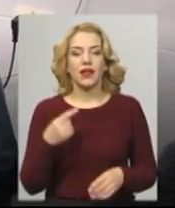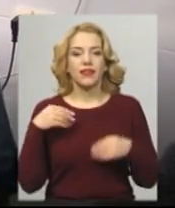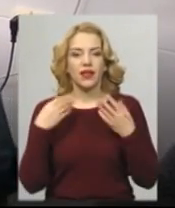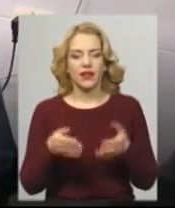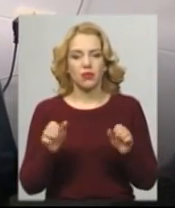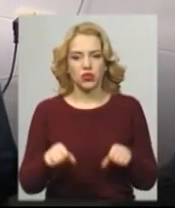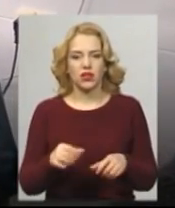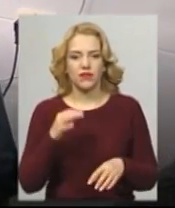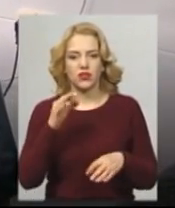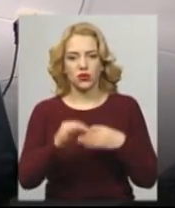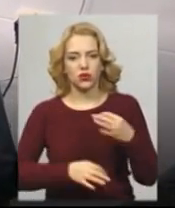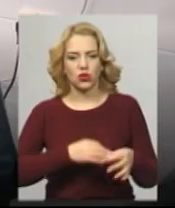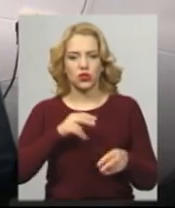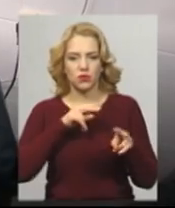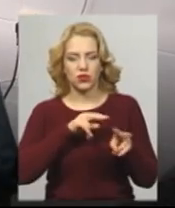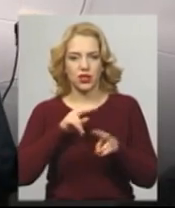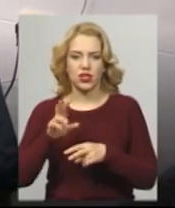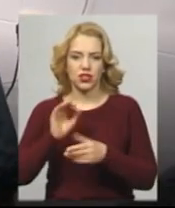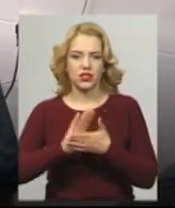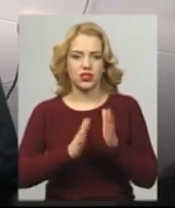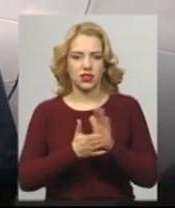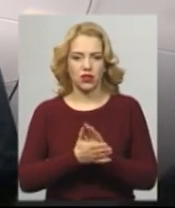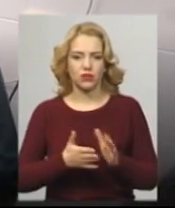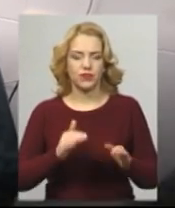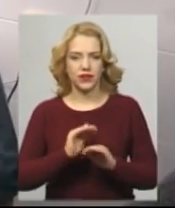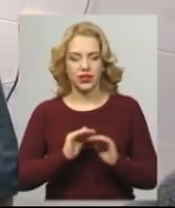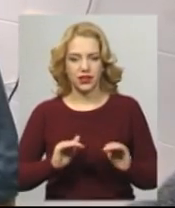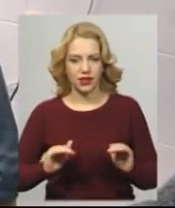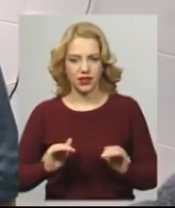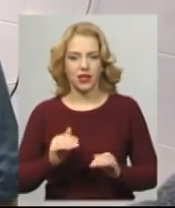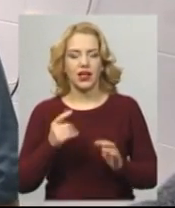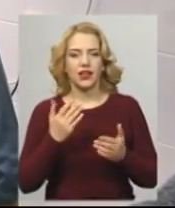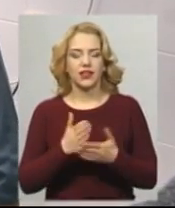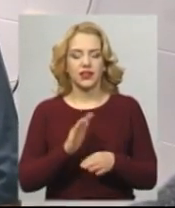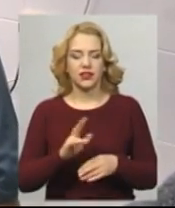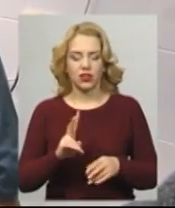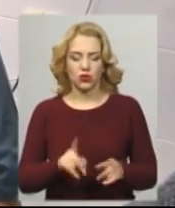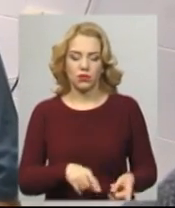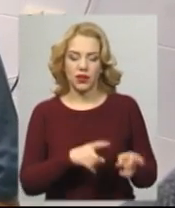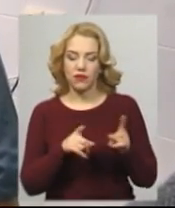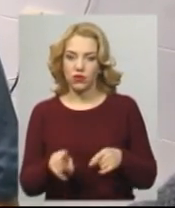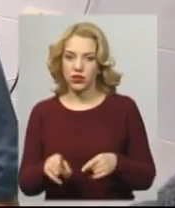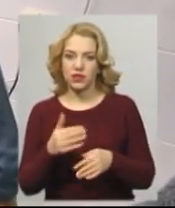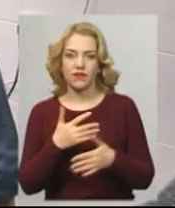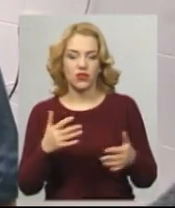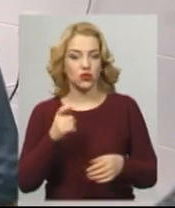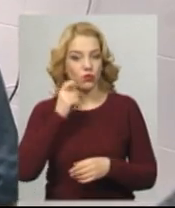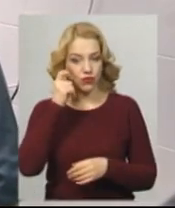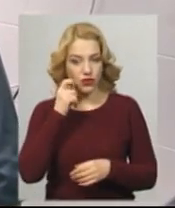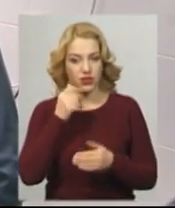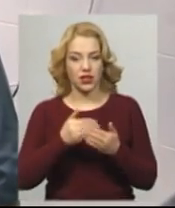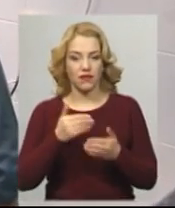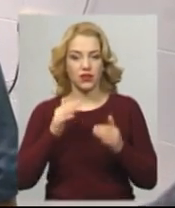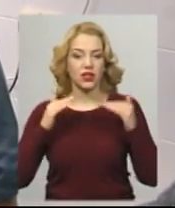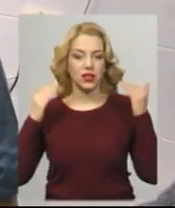спостереження за станом дитини, тому що є діти, які переводяться до нас у різному віці і після